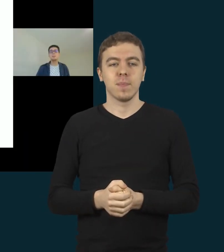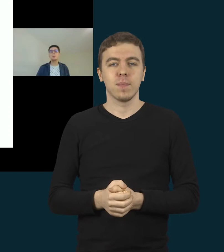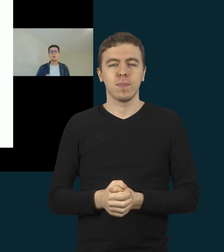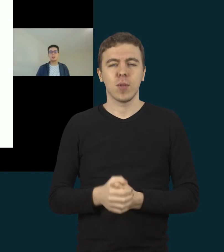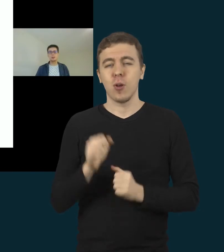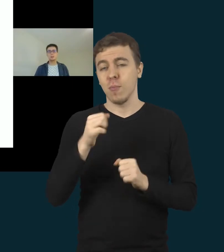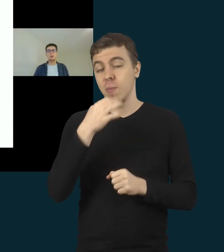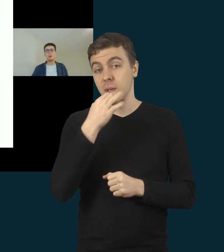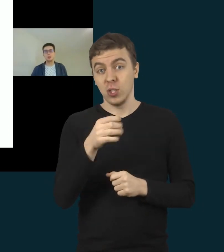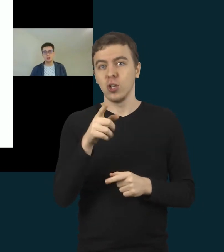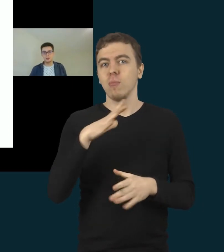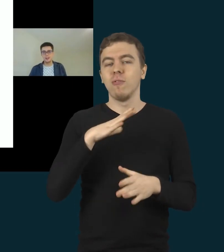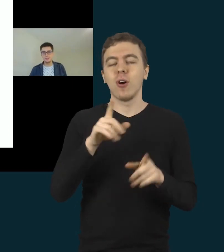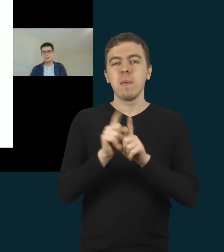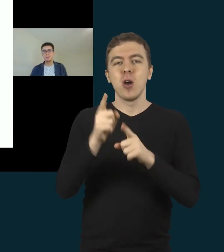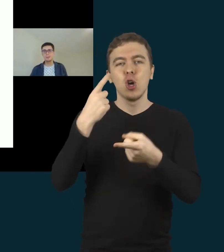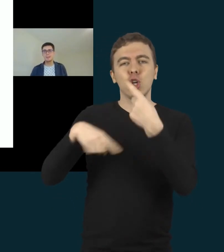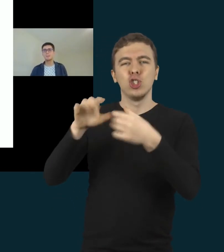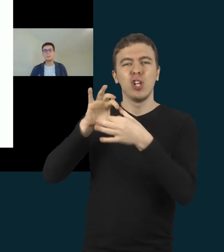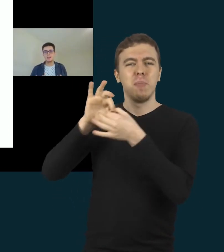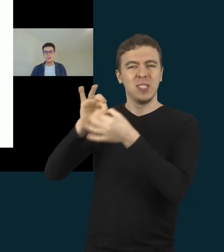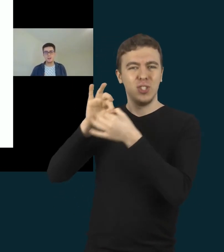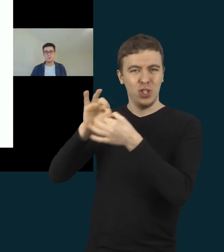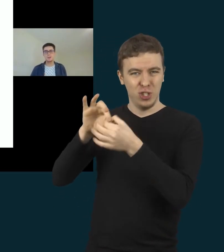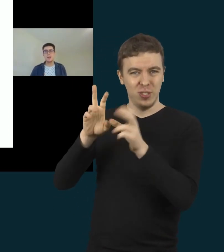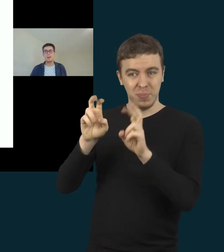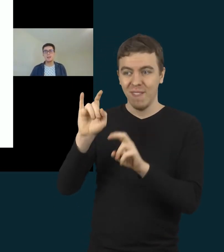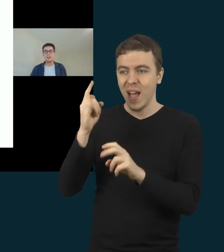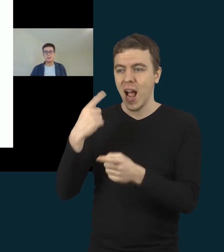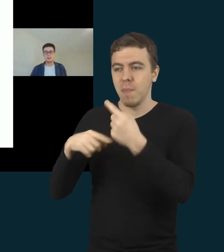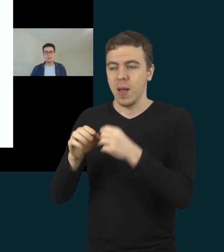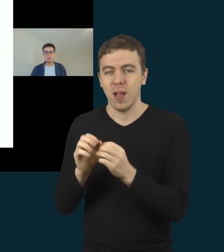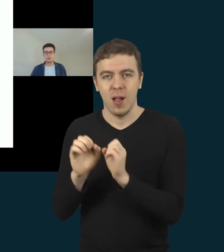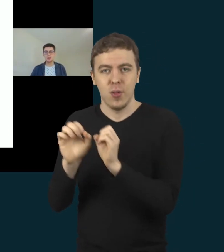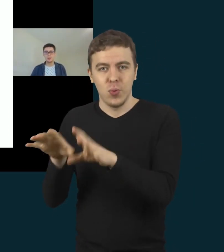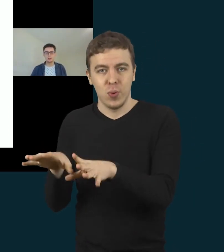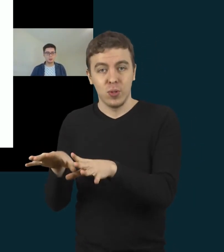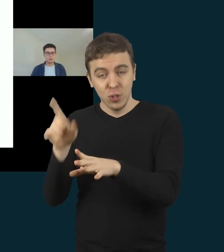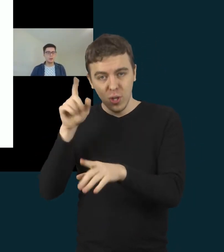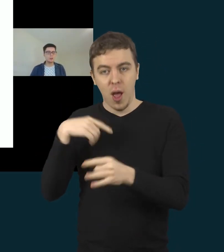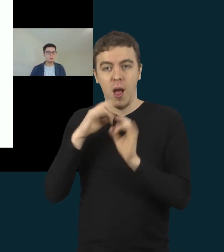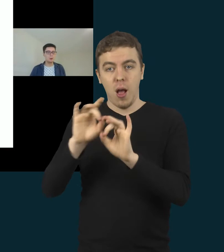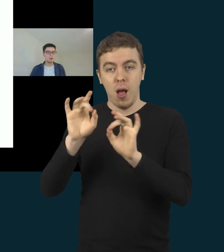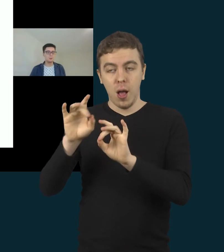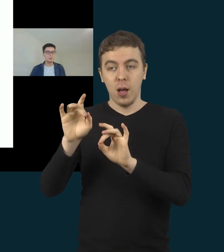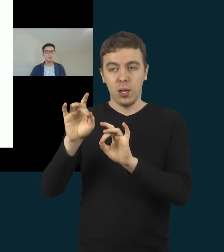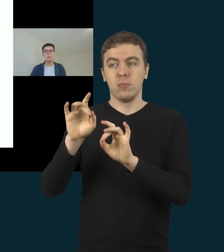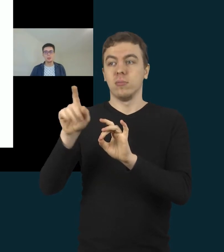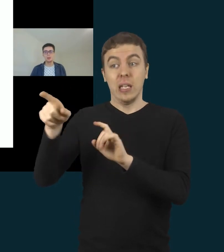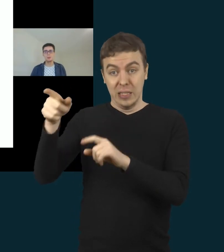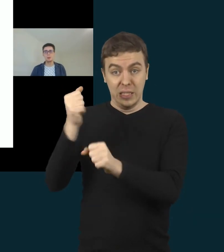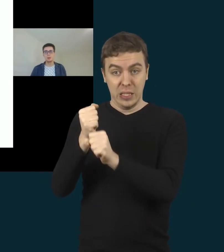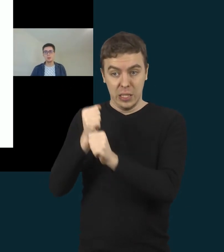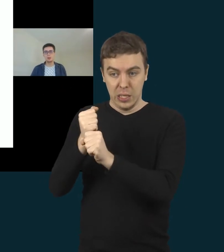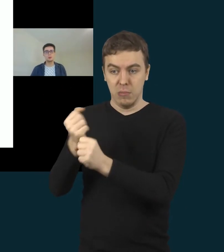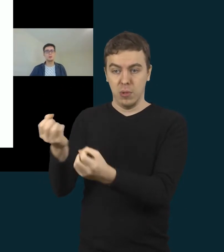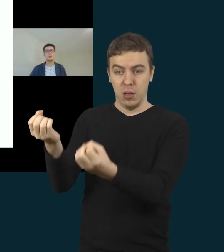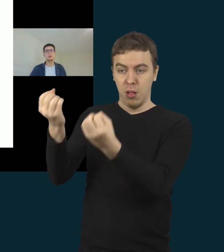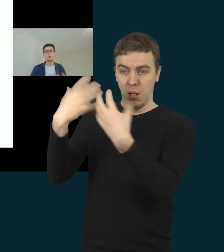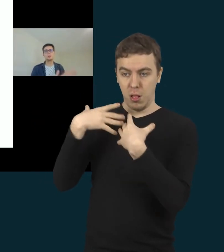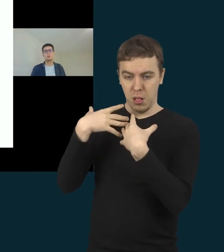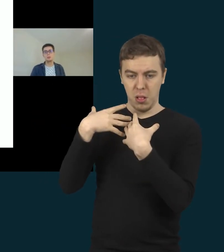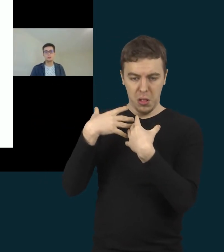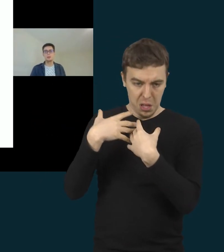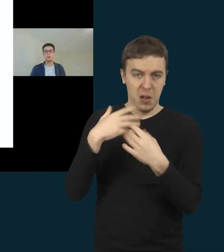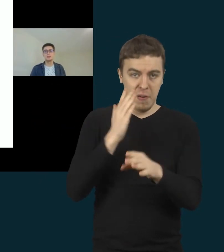kad tai buvo grįžtamojo ryšio teikimas patiems vaikams, nes žinote, kad nuotovinis mokymas be grįžtamojo ryšio, jeigu tu tiesiog